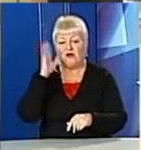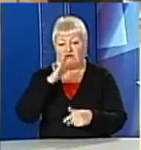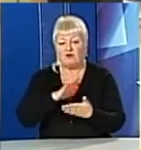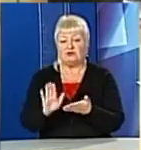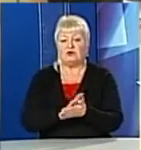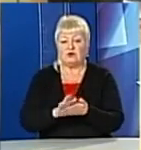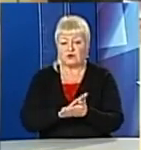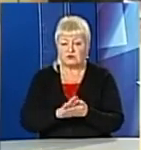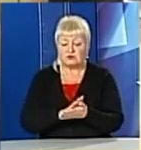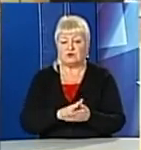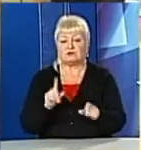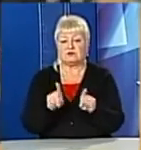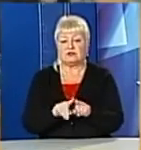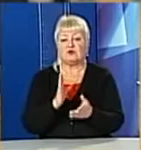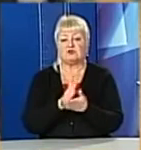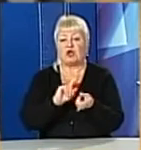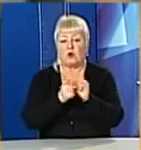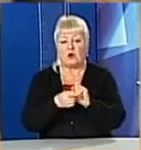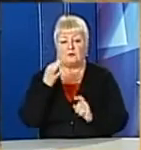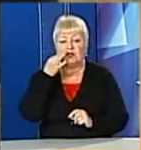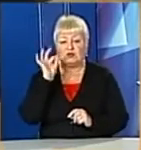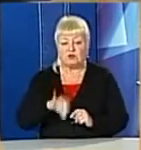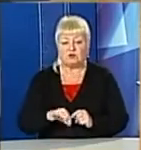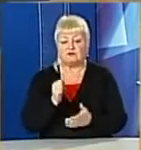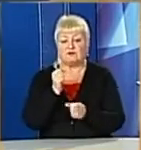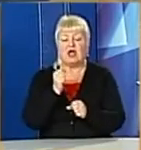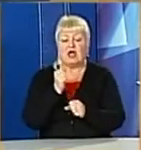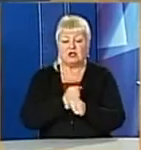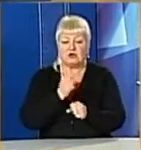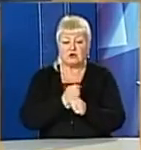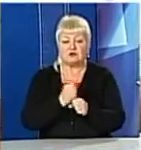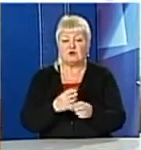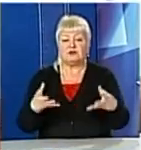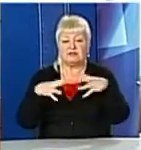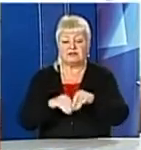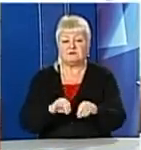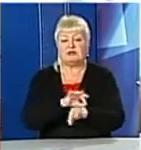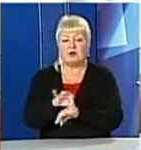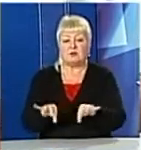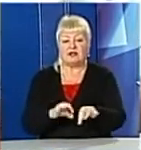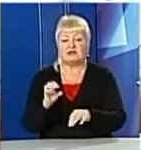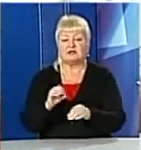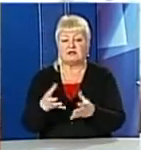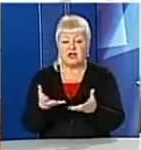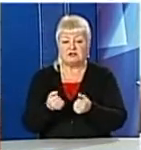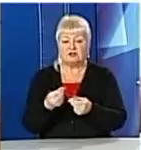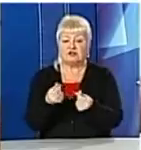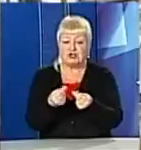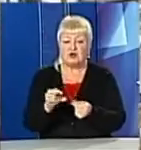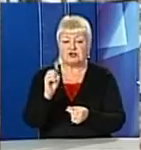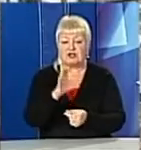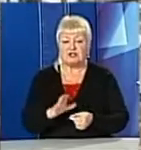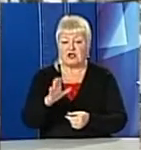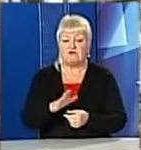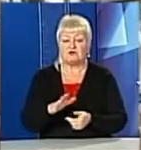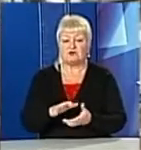Також співпраця передбачає обмін досвідом та розроблення спільних проєктів для залучення фондів з Євросоюзу. Адже, зі словами екологів, очисні